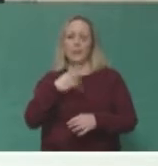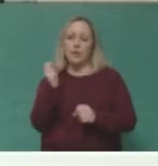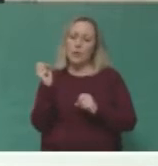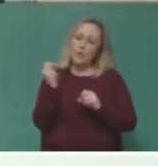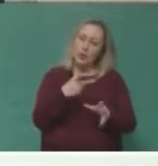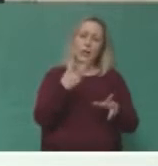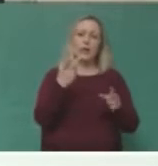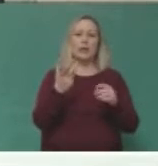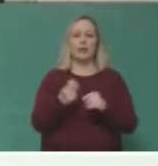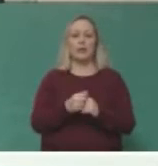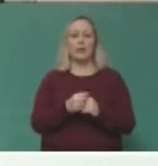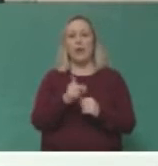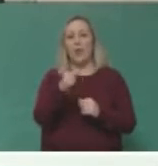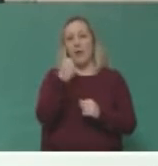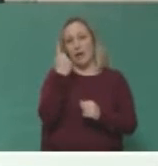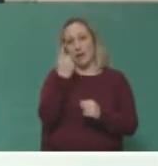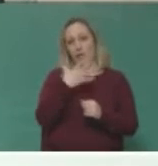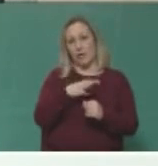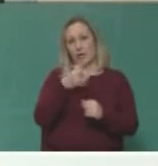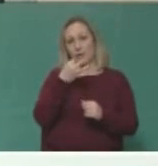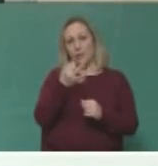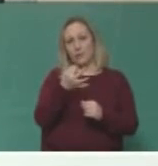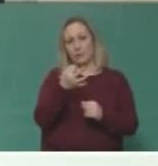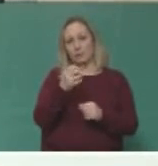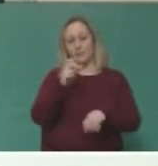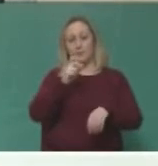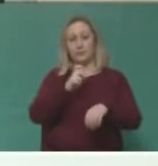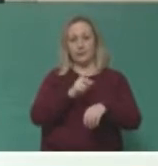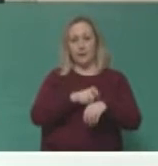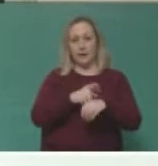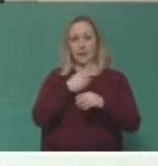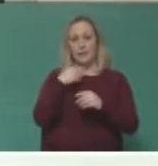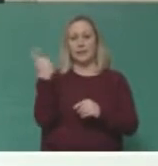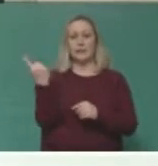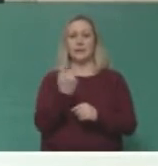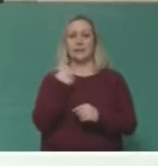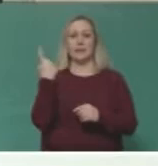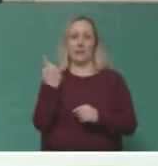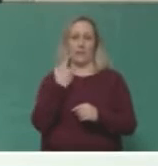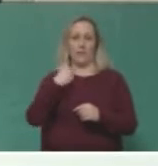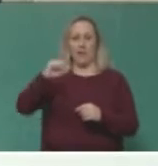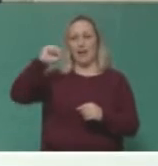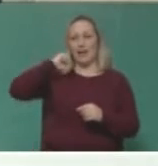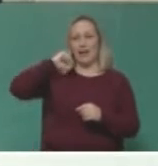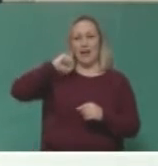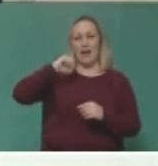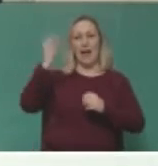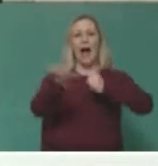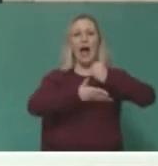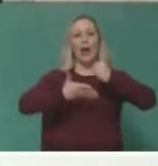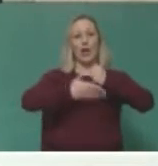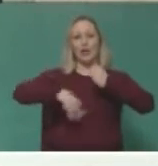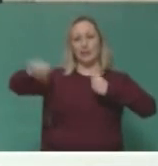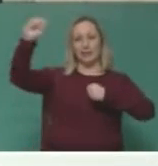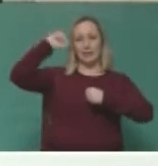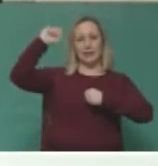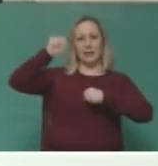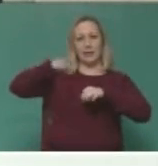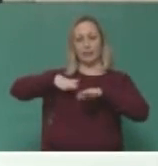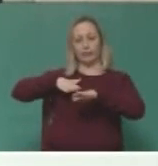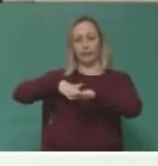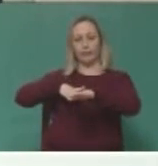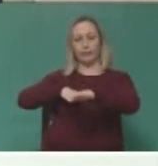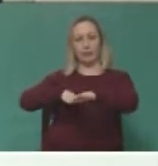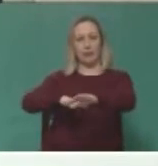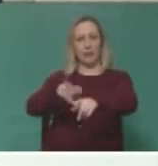Εγώ το μόνο που θα ήθελα να πω είναι ότι αυτή η συμπεριφορά των αγροτών με τα τρακτέρ όποτε γουστάρονται να κλείνουν στην πόλη